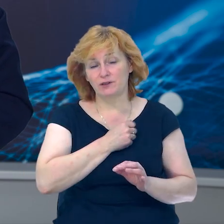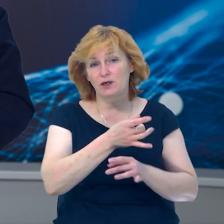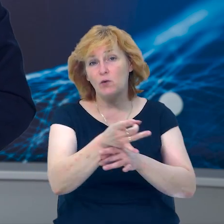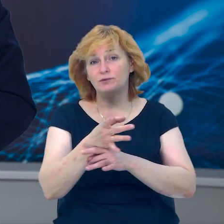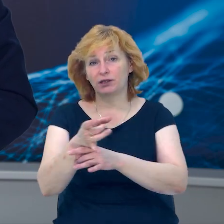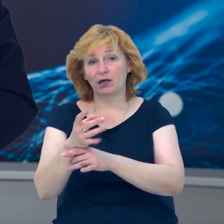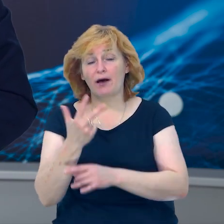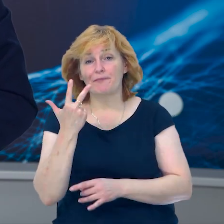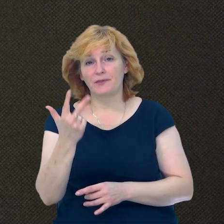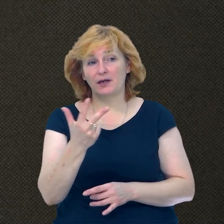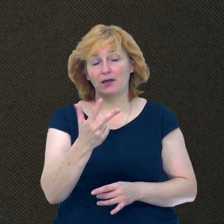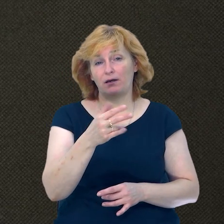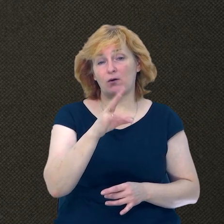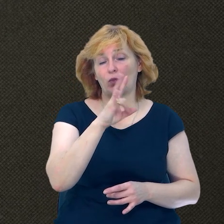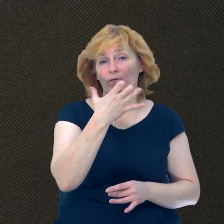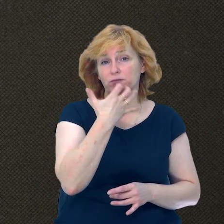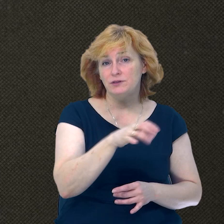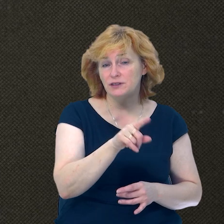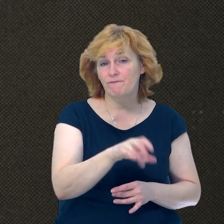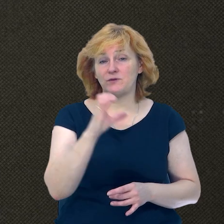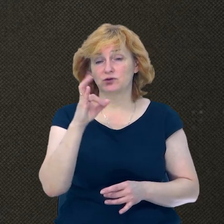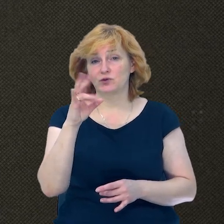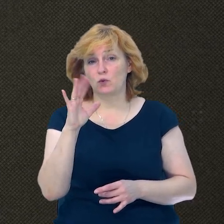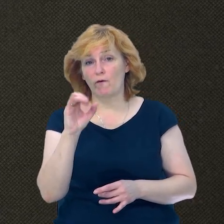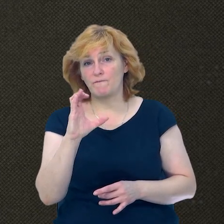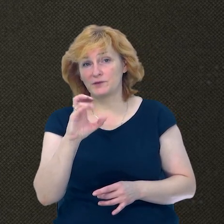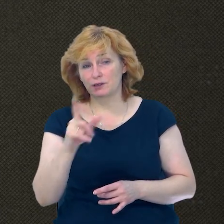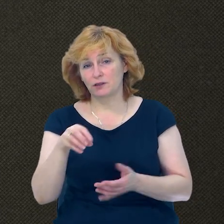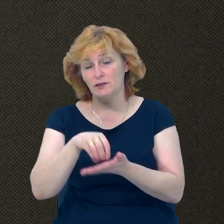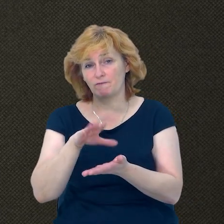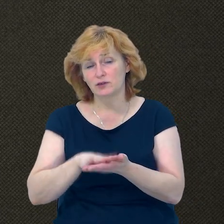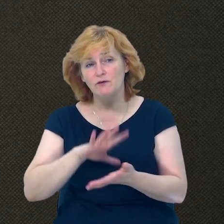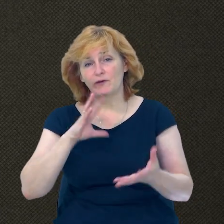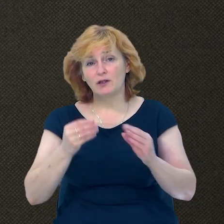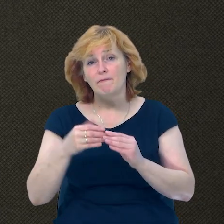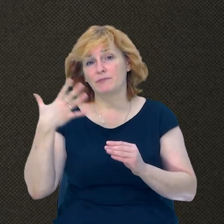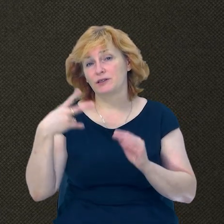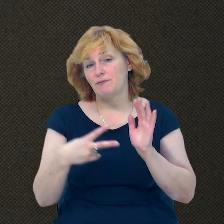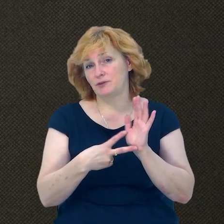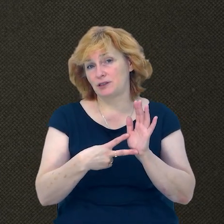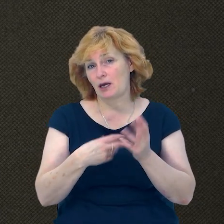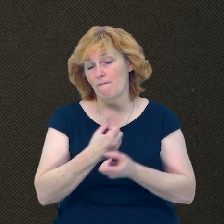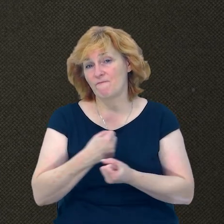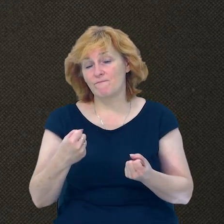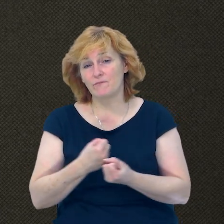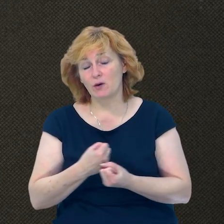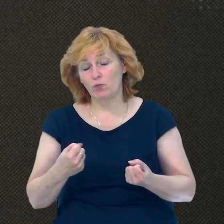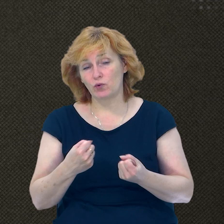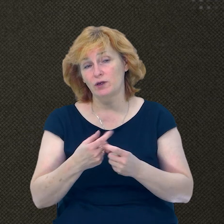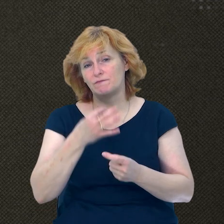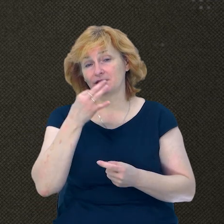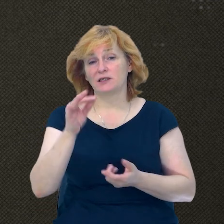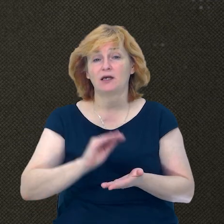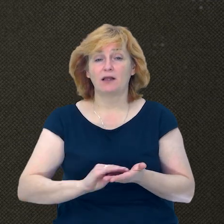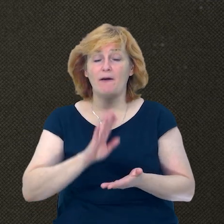Чернігівщині – Новороціверську, Семенівську та Сновську. Всього зафіксували 57 вибухів. Про це Суспільному повідомила